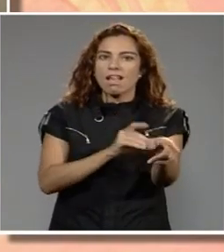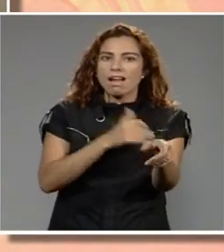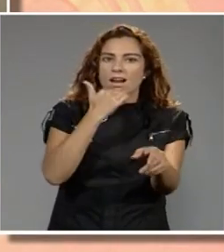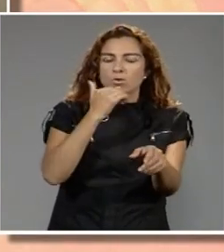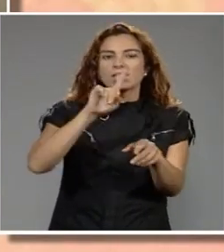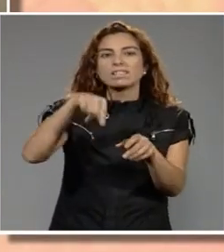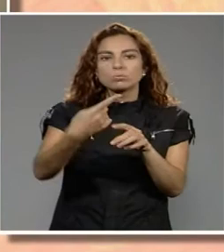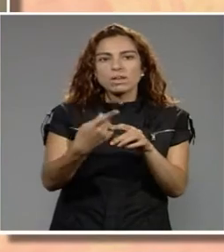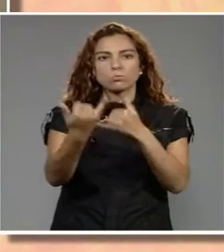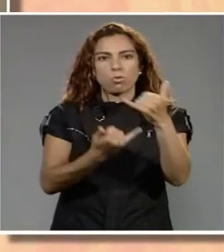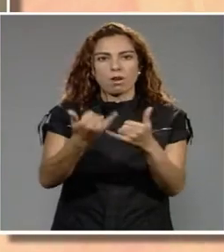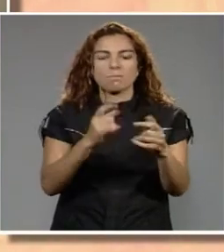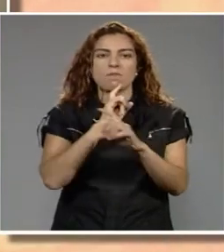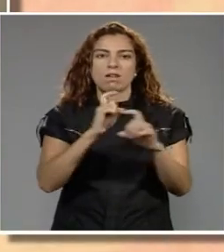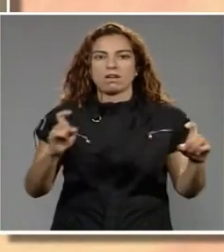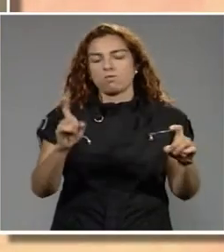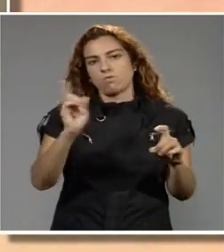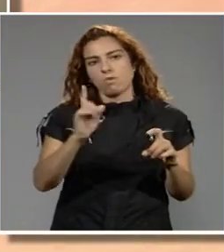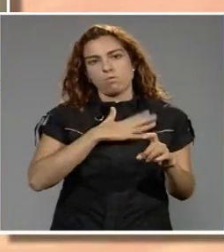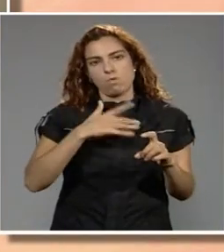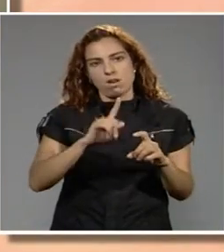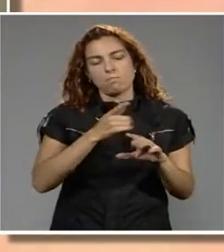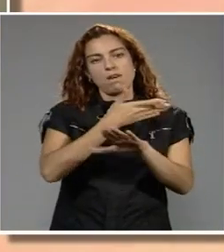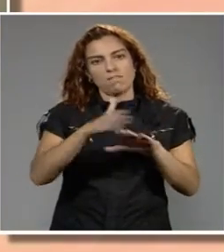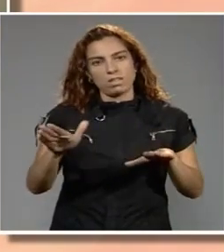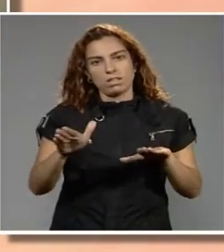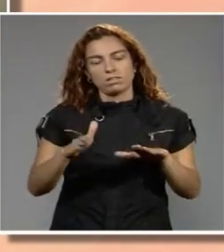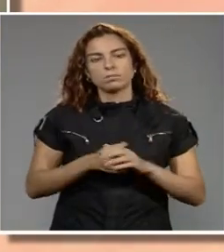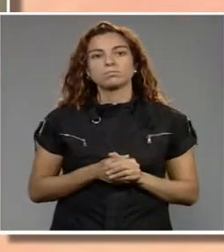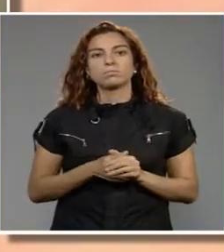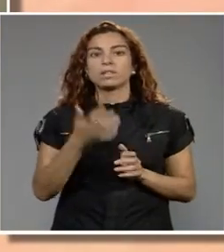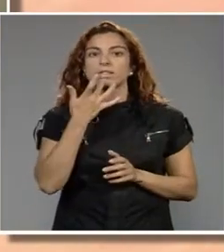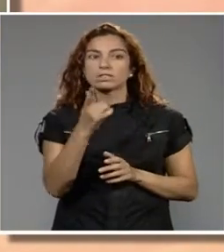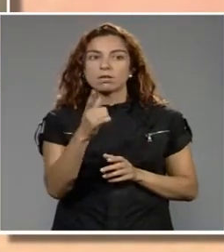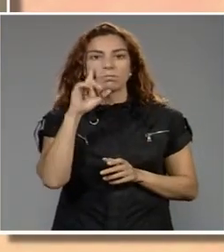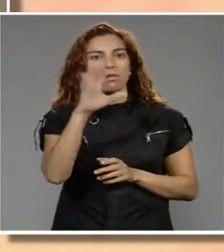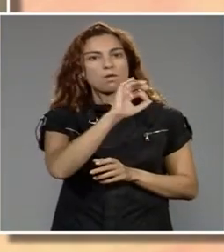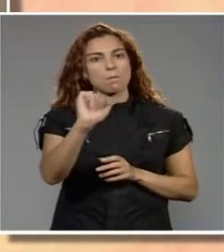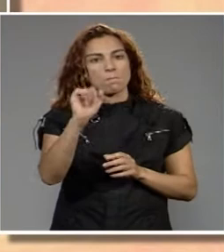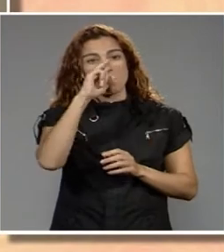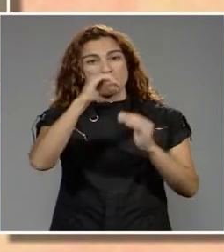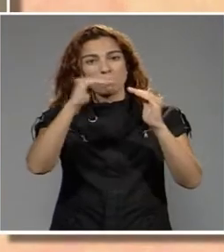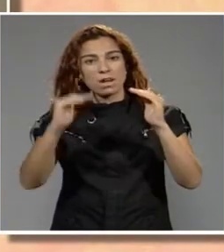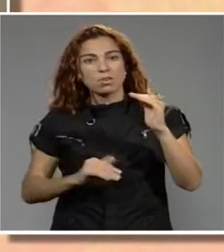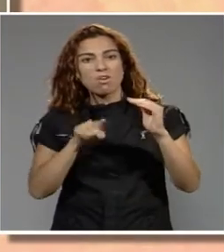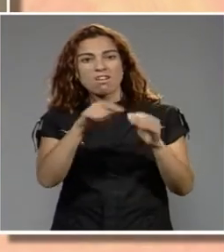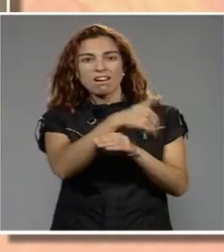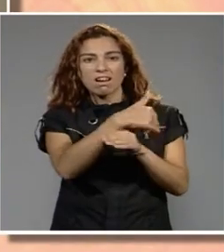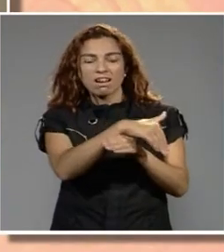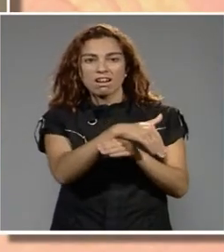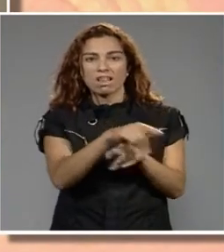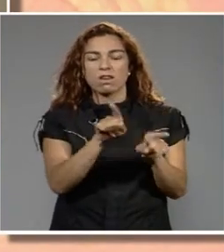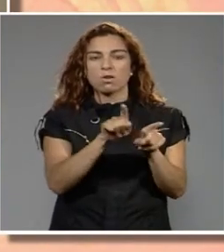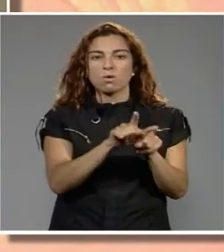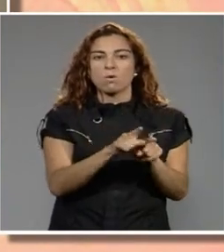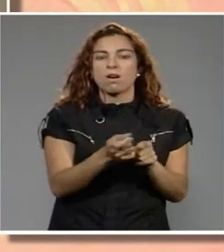endavant. La sanció, el fet de sancionar un menor que se'l troba consumint pel carrer, és un límit que, evidentment,